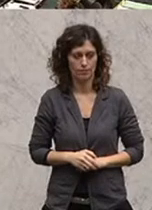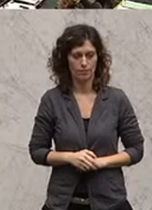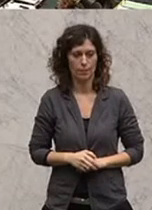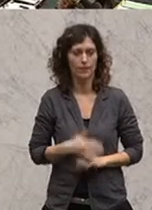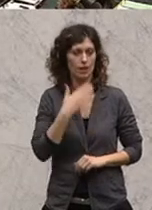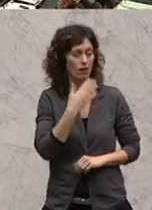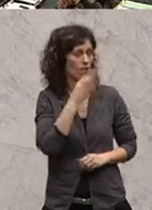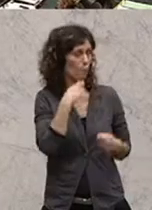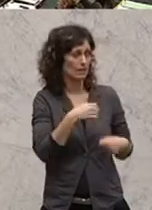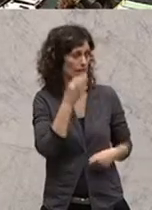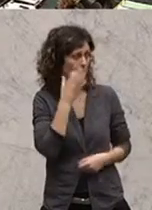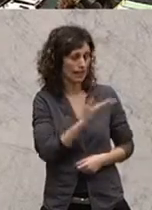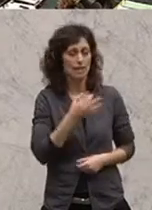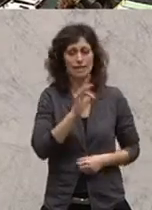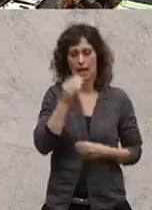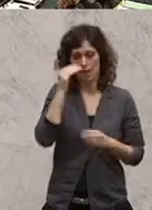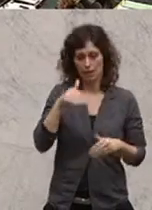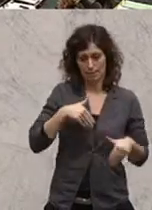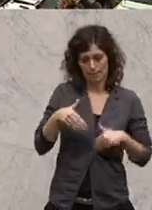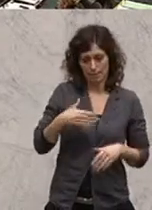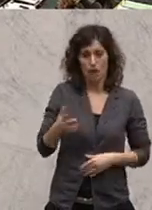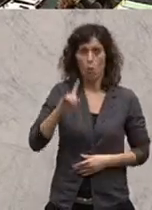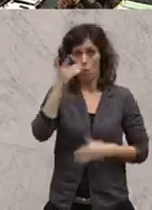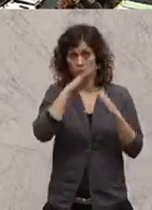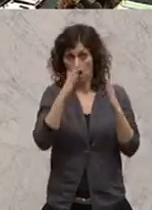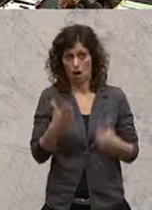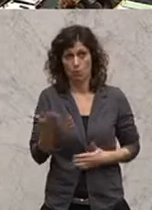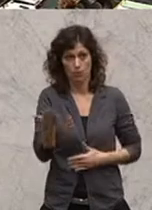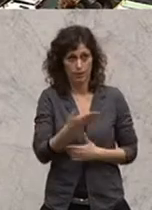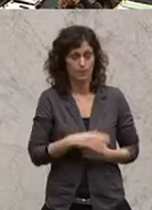Danke, Frau Präsidentin. Sehr geehrter Herr Minister, hohes Haus.